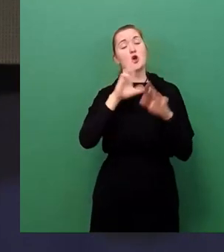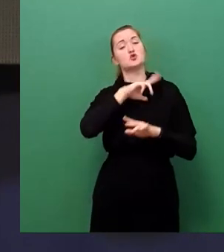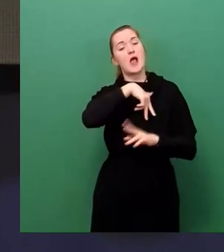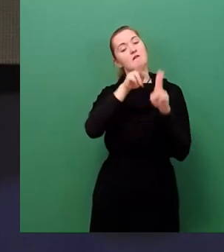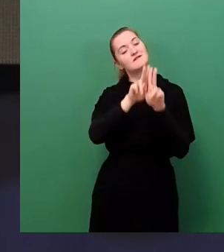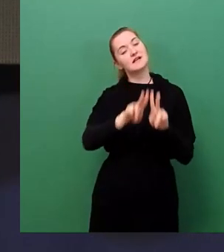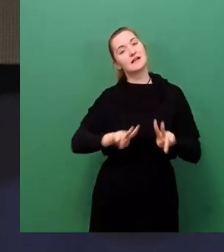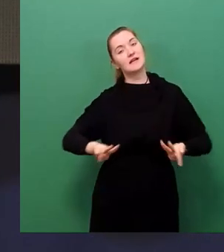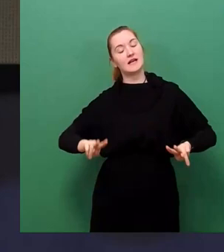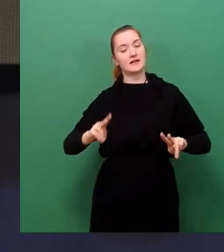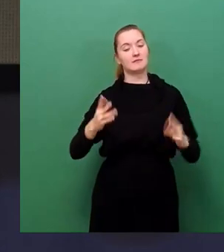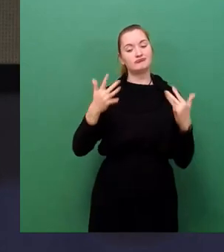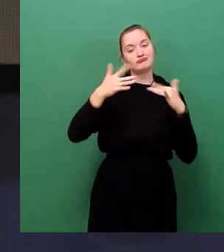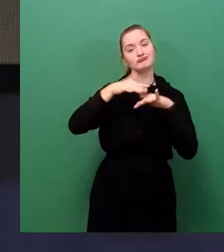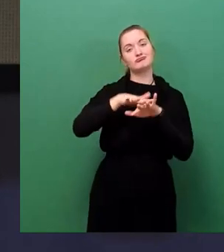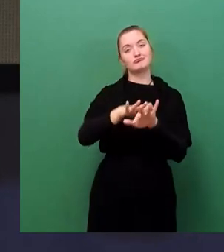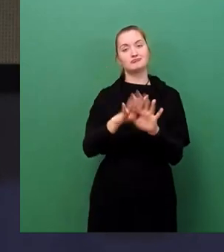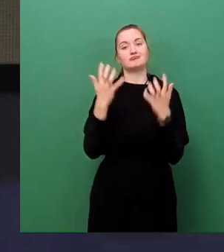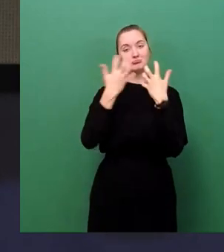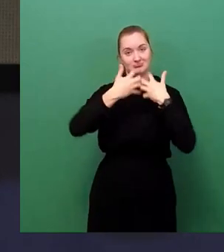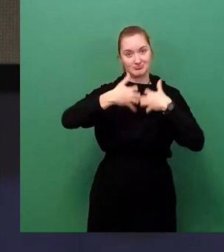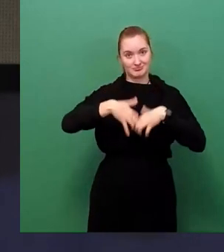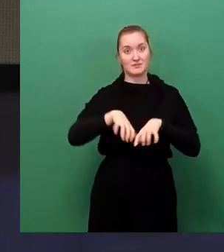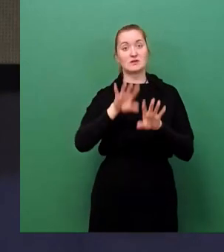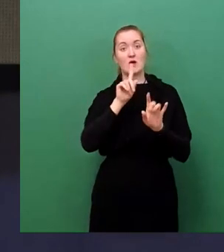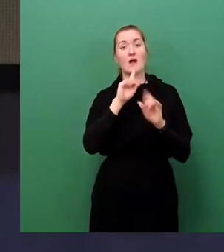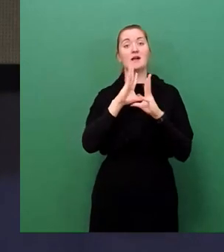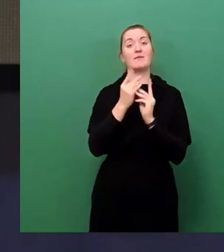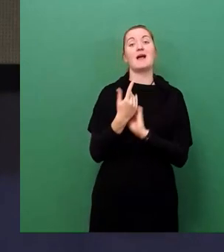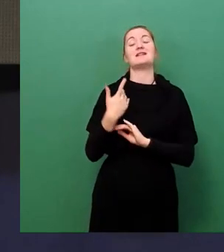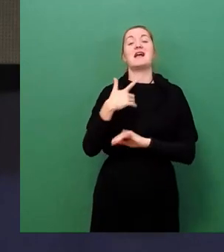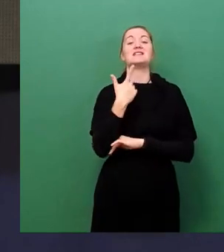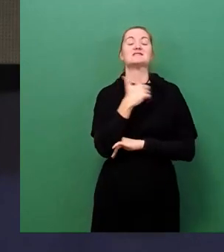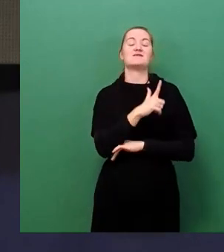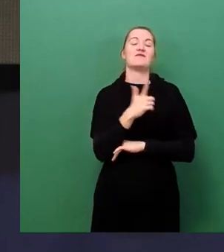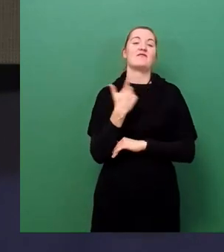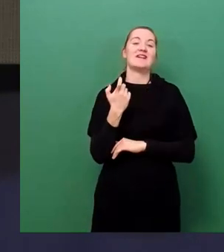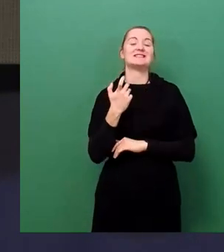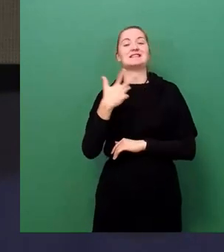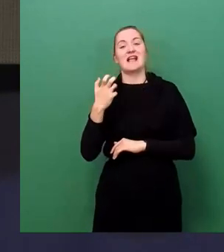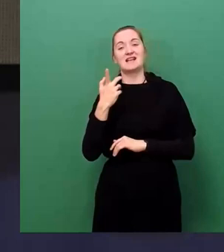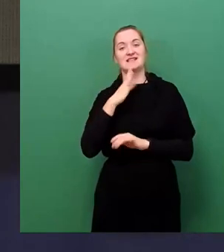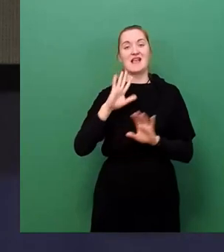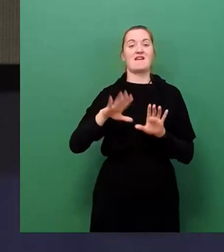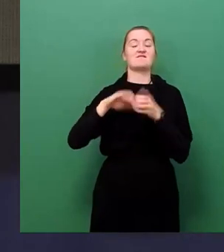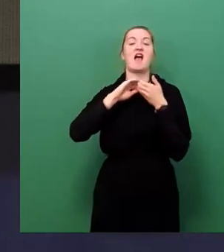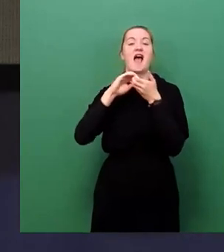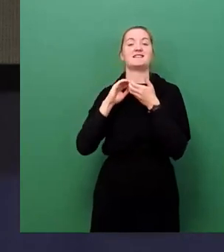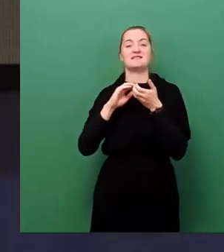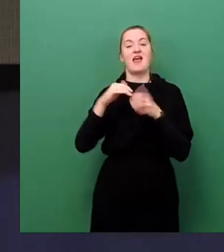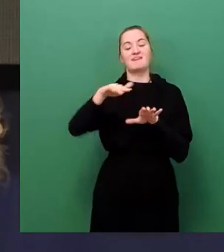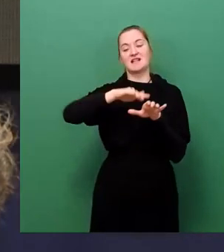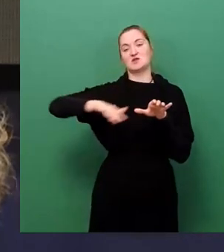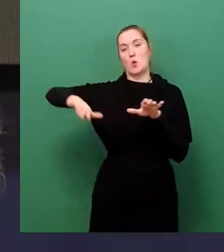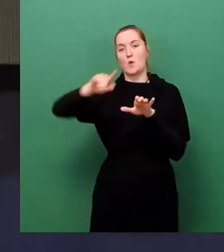Umsetzung der Nachhaltigkeitsziele der Agenda 2030 der Vereinten Nationen. So startet die Vorlage zur